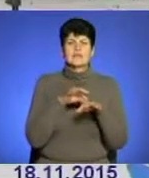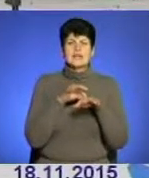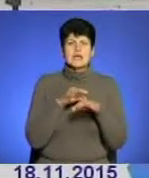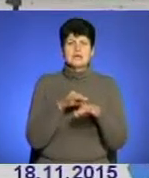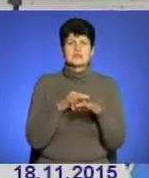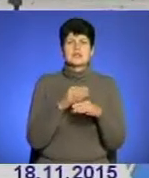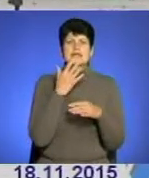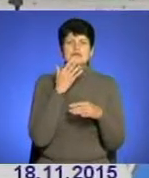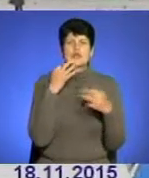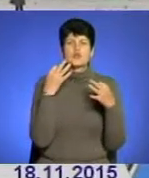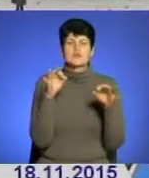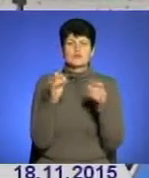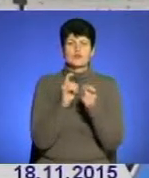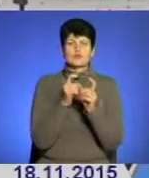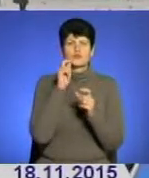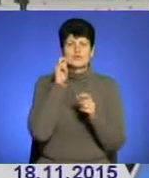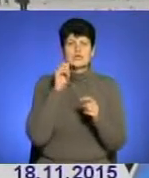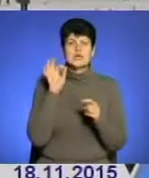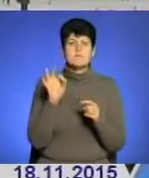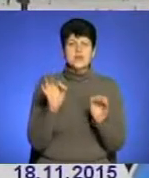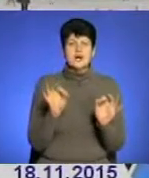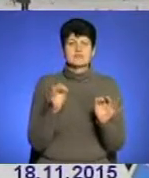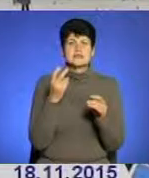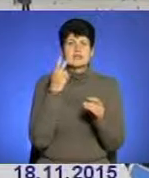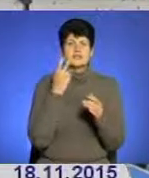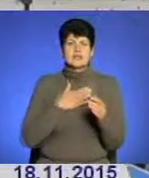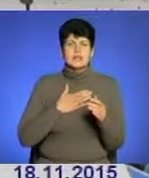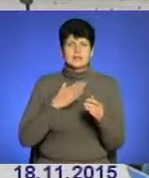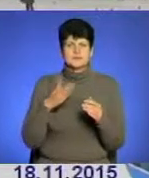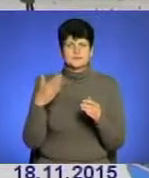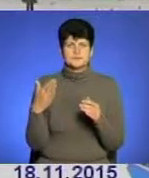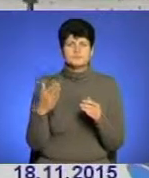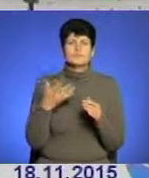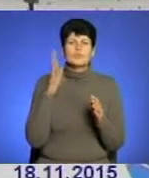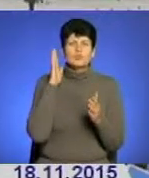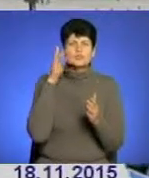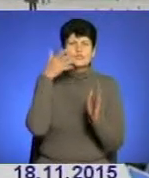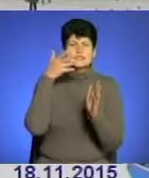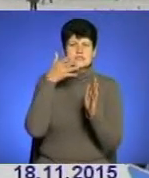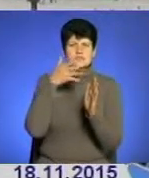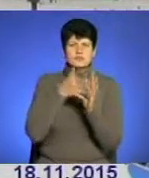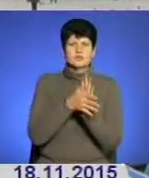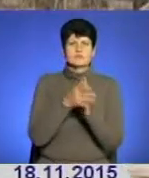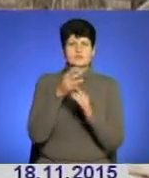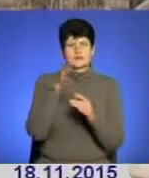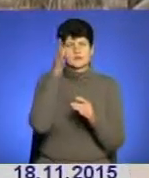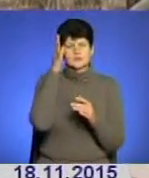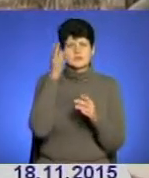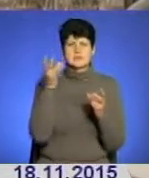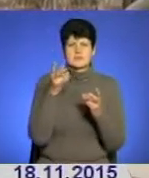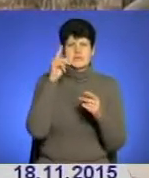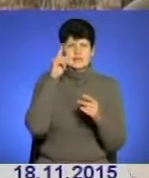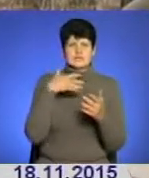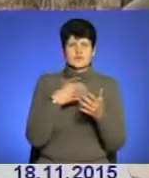в Україні, і завжди правда на нашому боці. Так що, щоб бути свідомими, історію свою потрібно дуже знати. Важливо пам